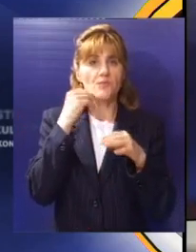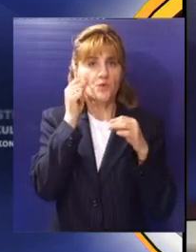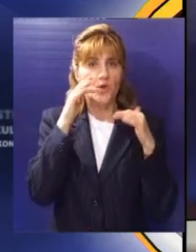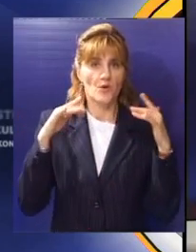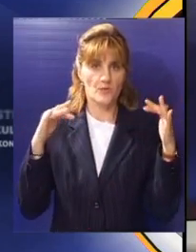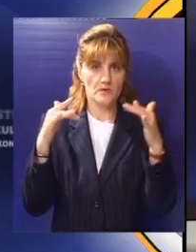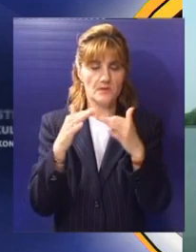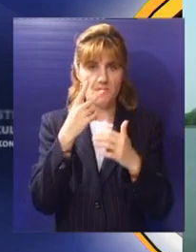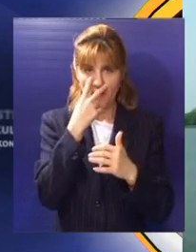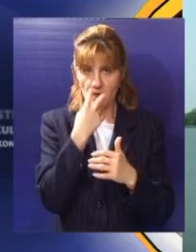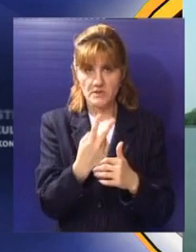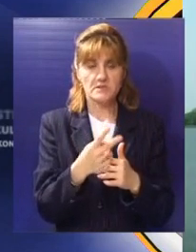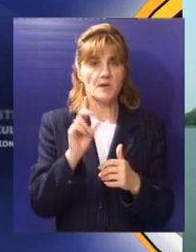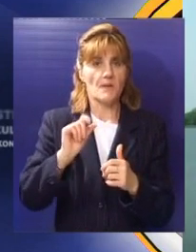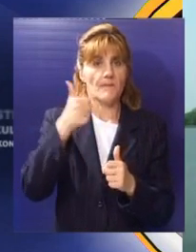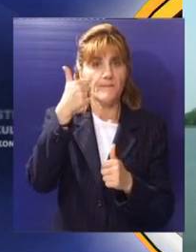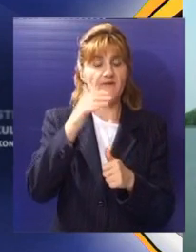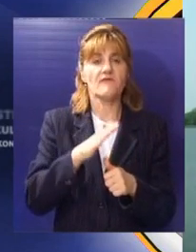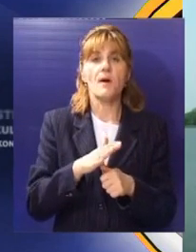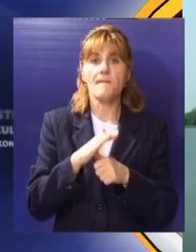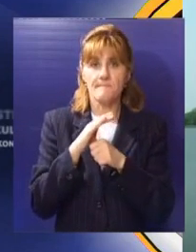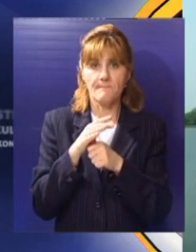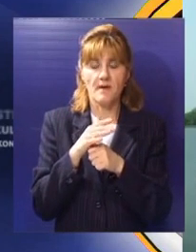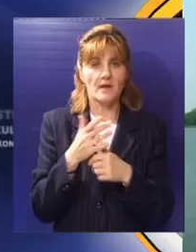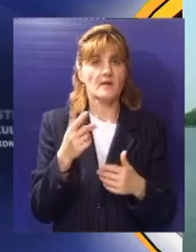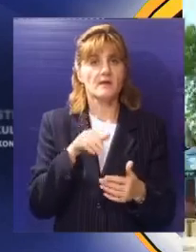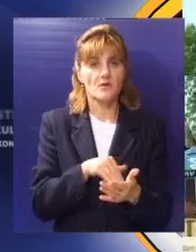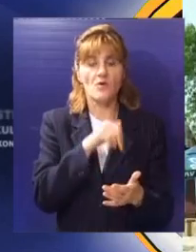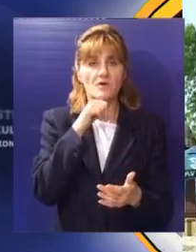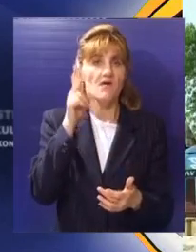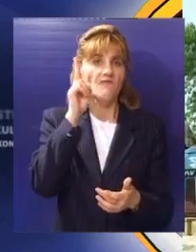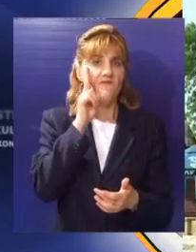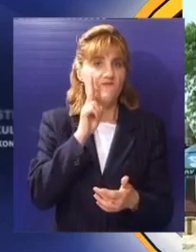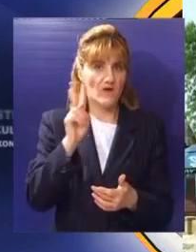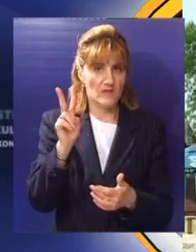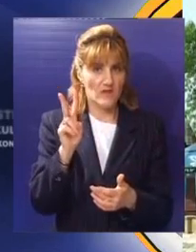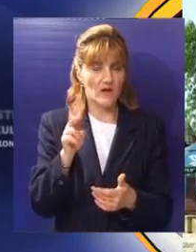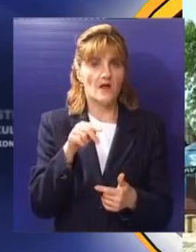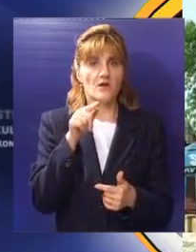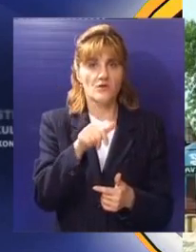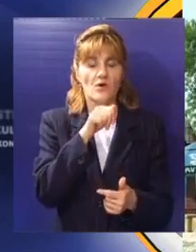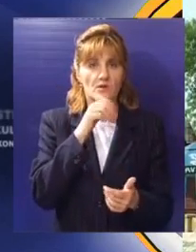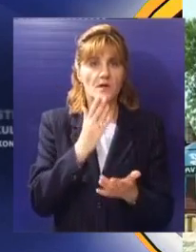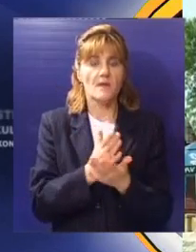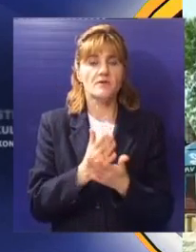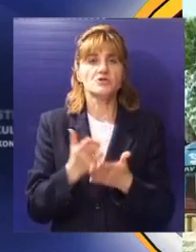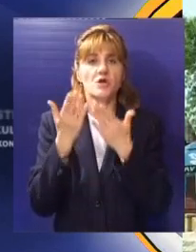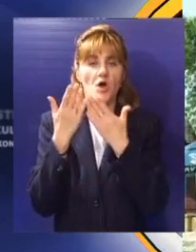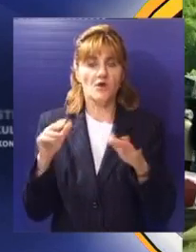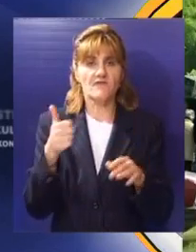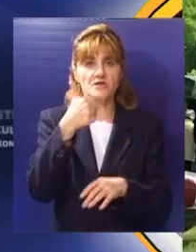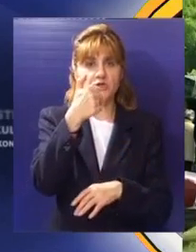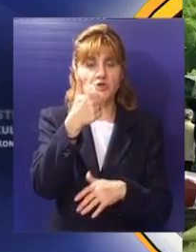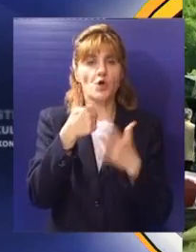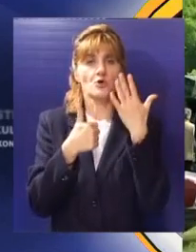posetilaca. Prvi maj na Paliću je turistička manifestacija koja traje dva dana, a kojom će zvanično biti otvorena